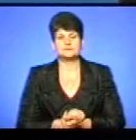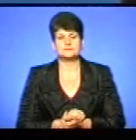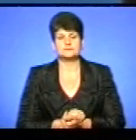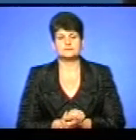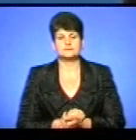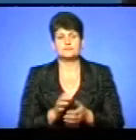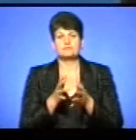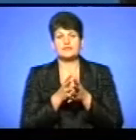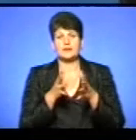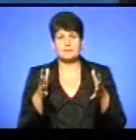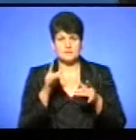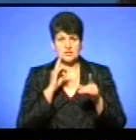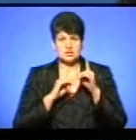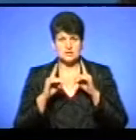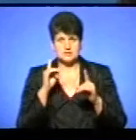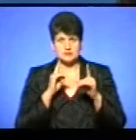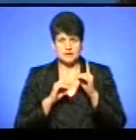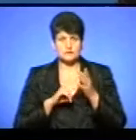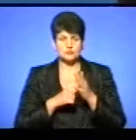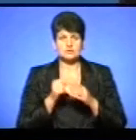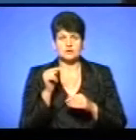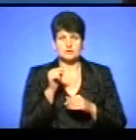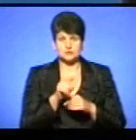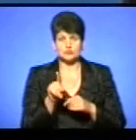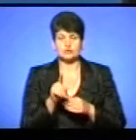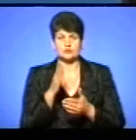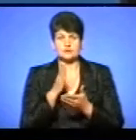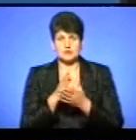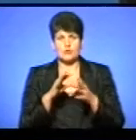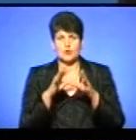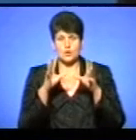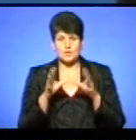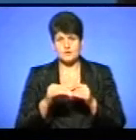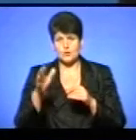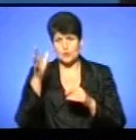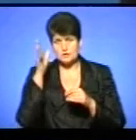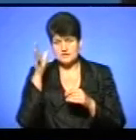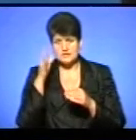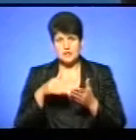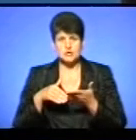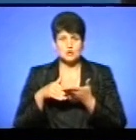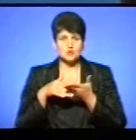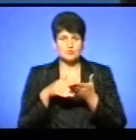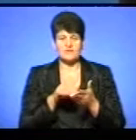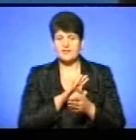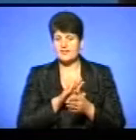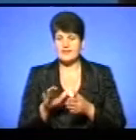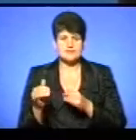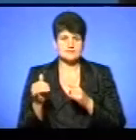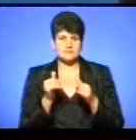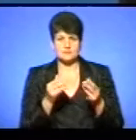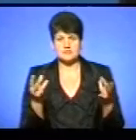Більшість рад наголожують на тому, що наявними обсягами енеросвітній та енерпійських студентів не забезпечена